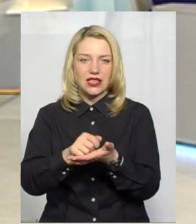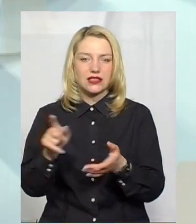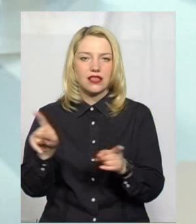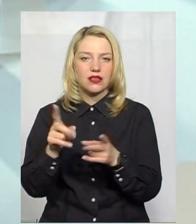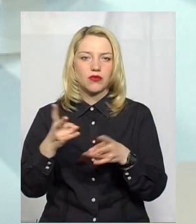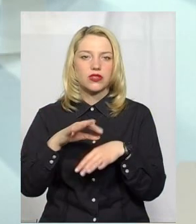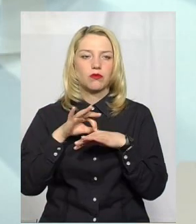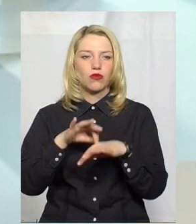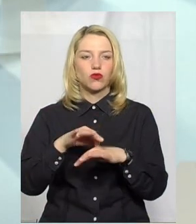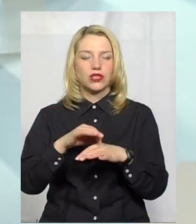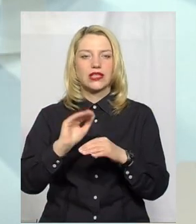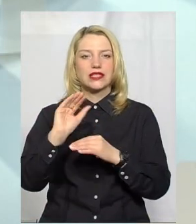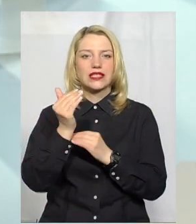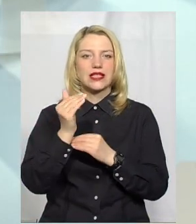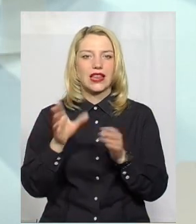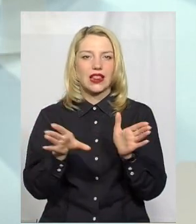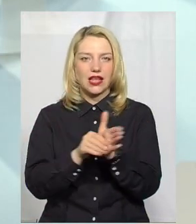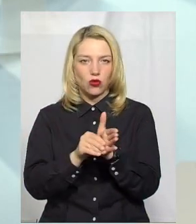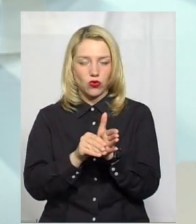які мають проводитися з дитиною.